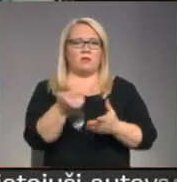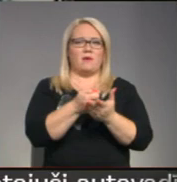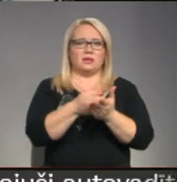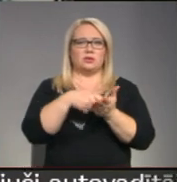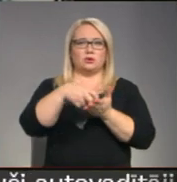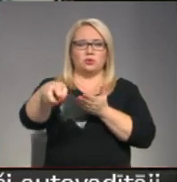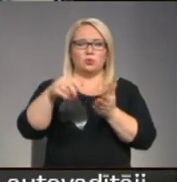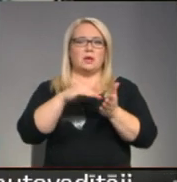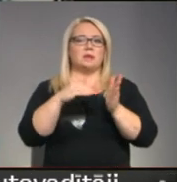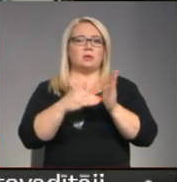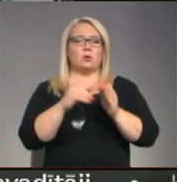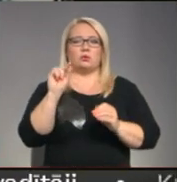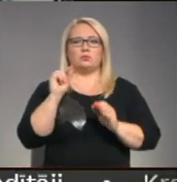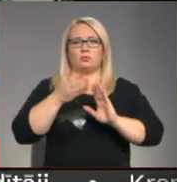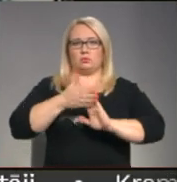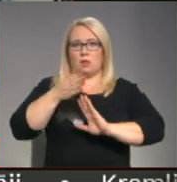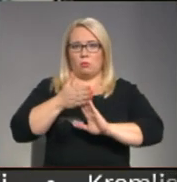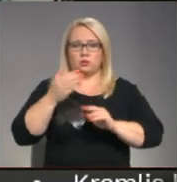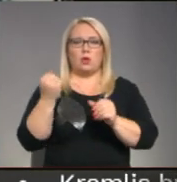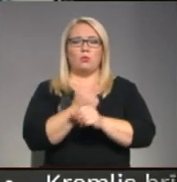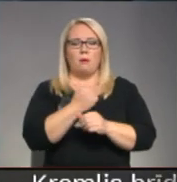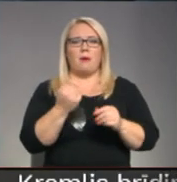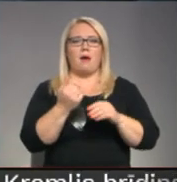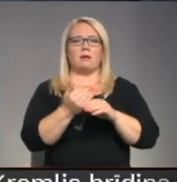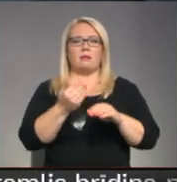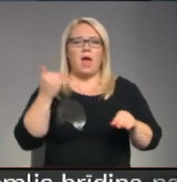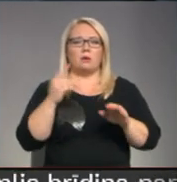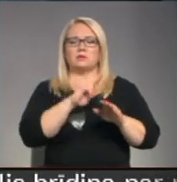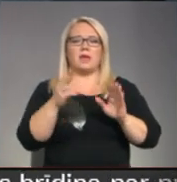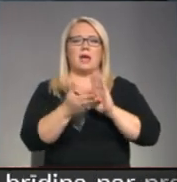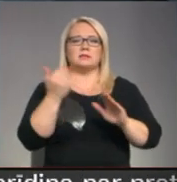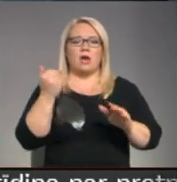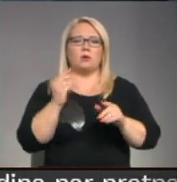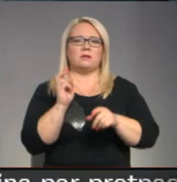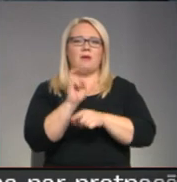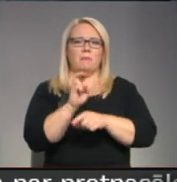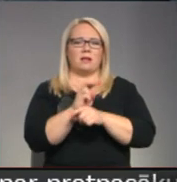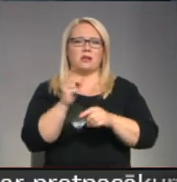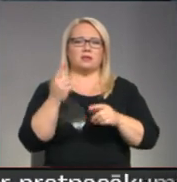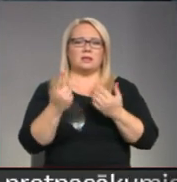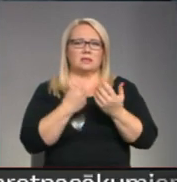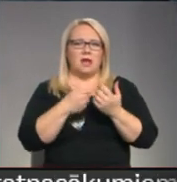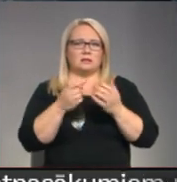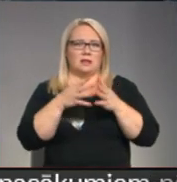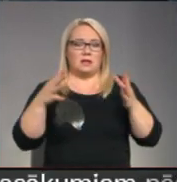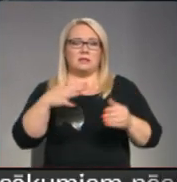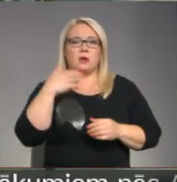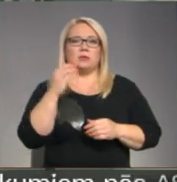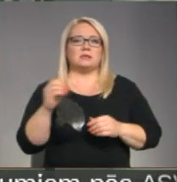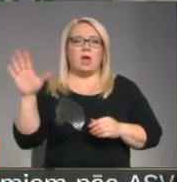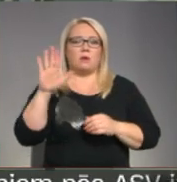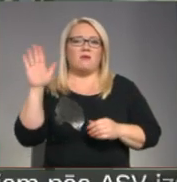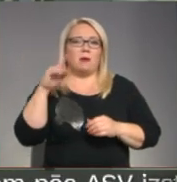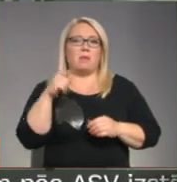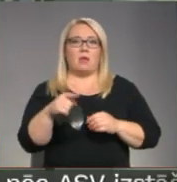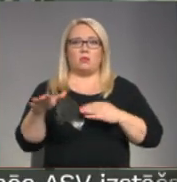situācija ir nedaudz uzlabojusies. Tomēr laikus neatseltu vizīšu skaits ir ļoti liels. Daudzās Eiropas valstīs